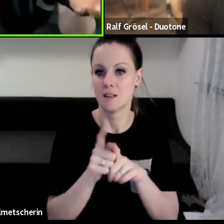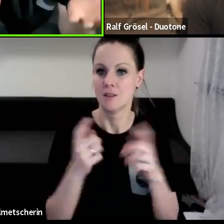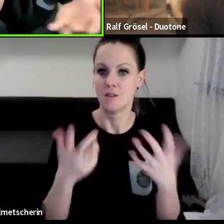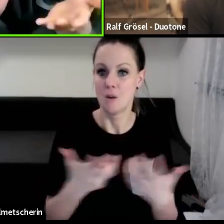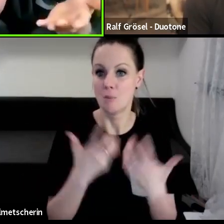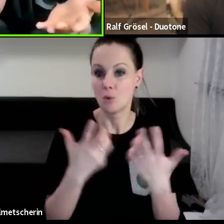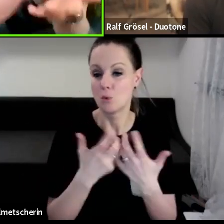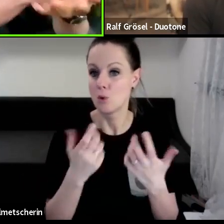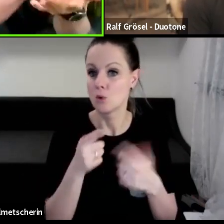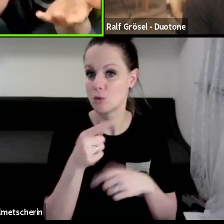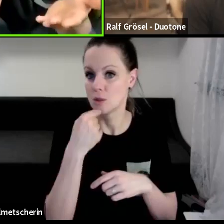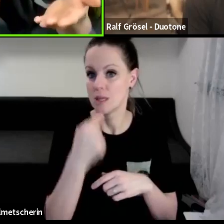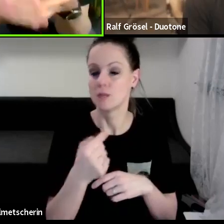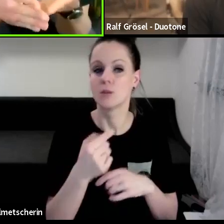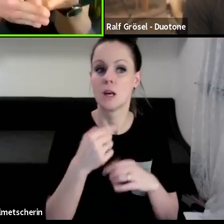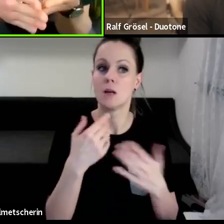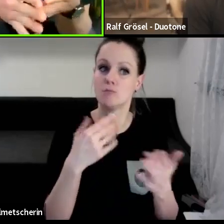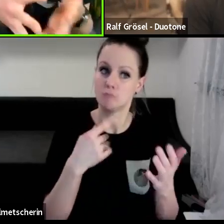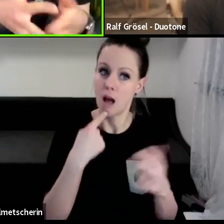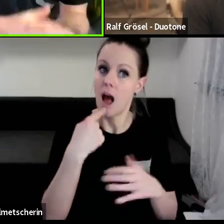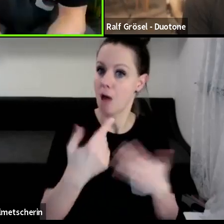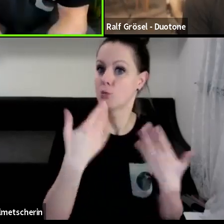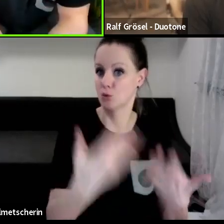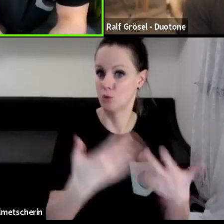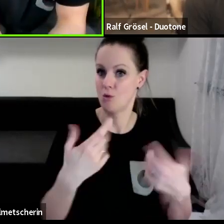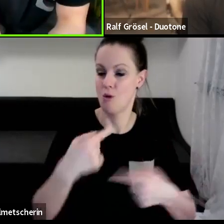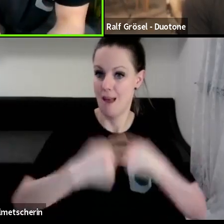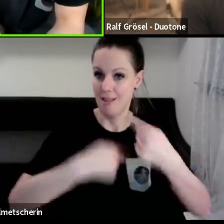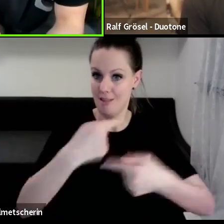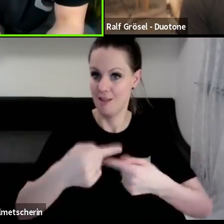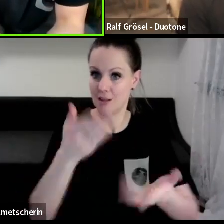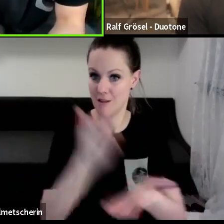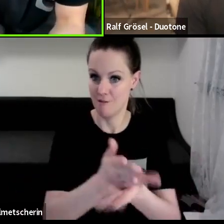Sozusagen du kriegst Vorgaben, so soll es sein und es wird fertig entwickelt. Punkt.